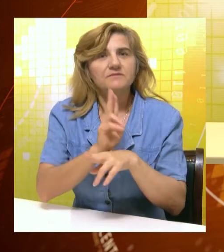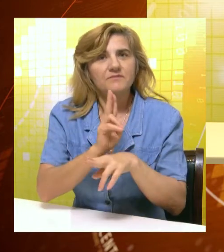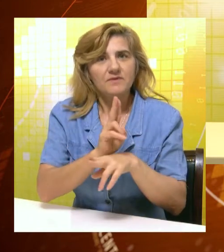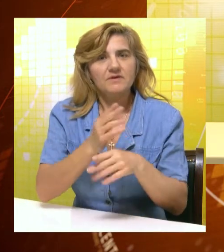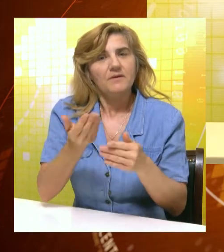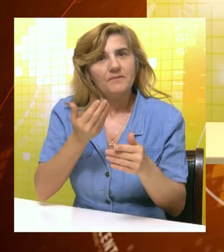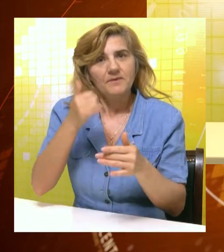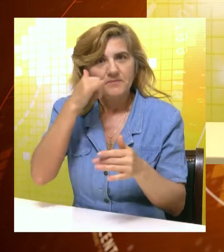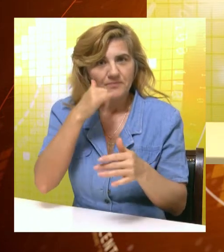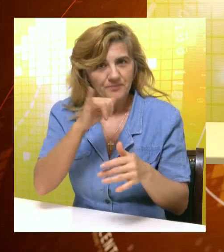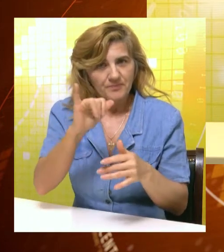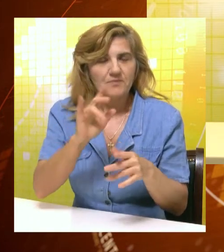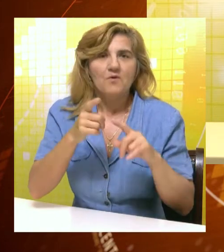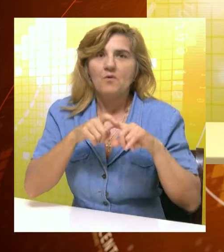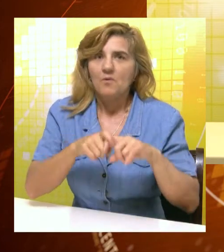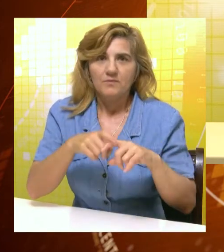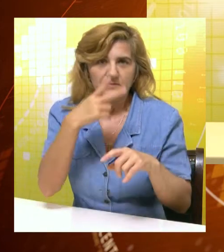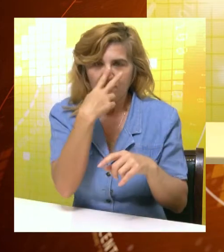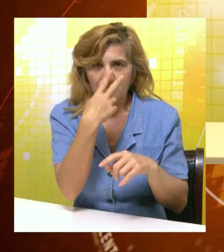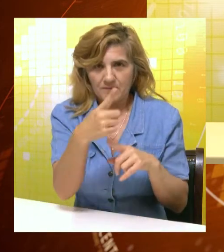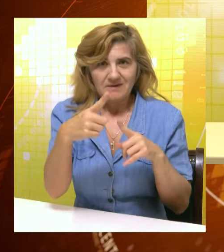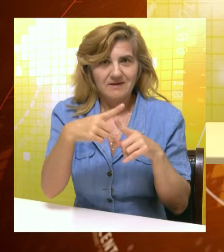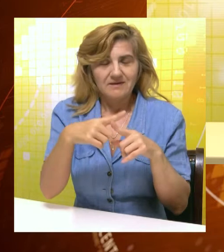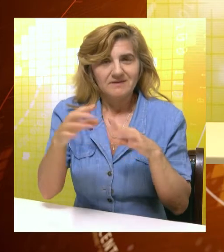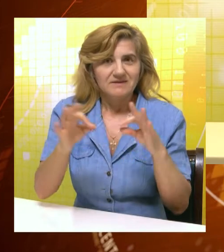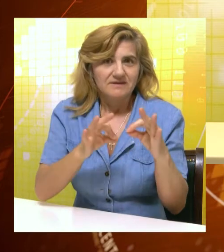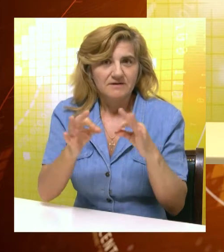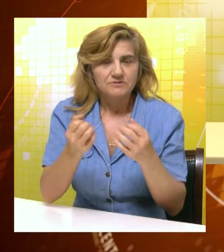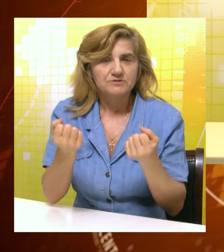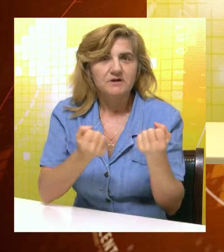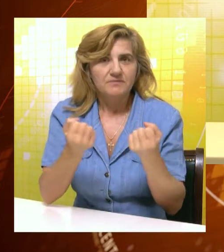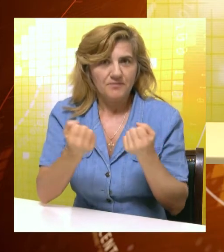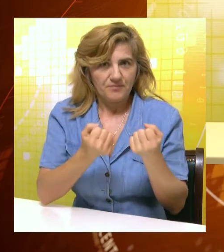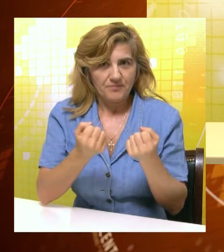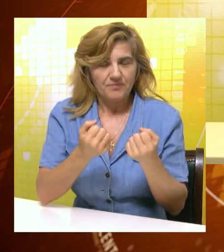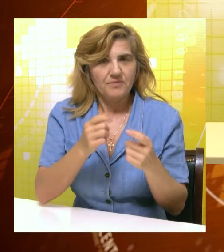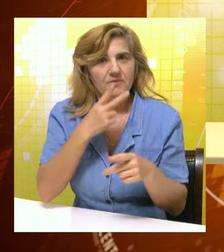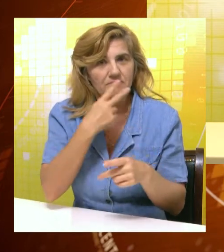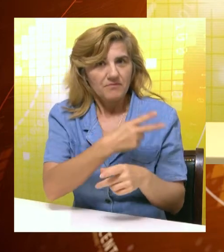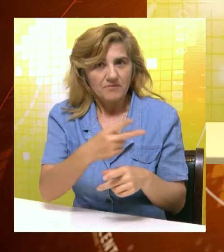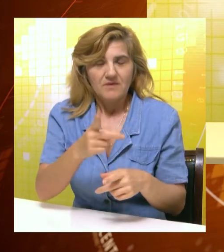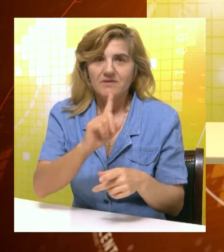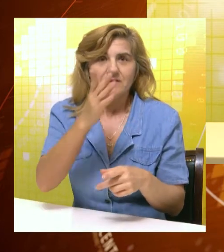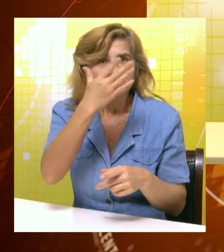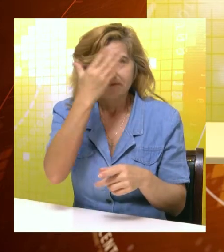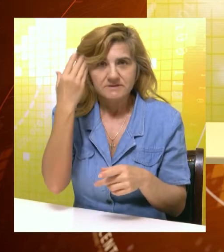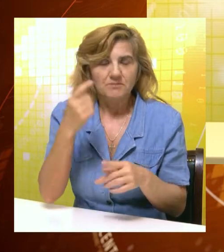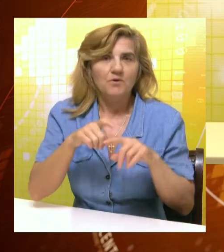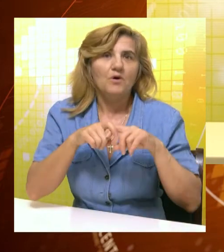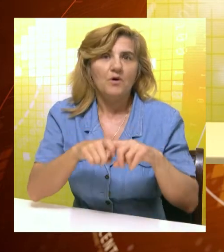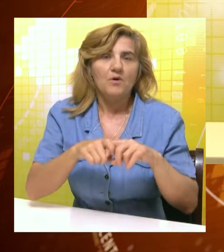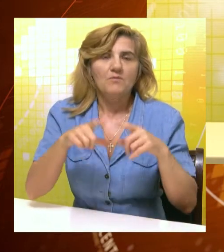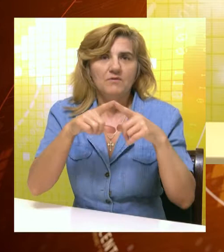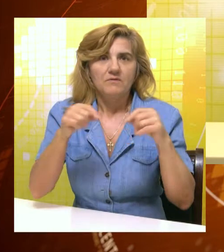vozače da pred polazak na put obavezno provere tehničku ispravnost svojih vozila. Također apeluju na vozače da ne zaborave na